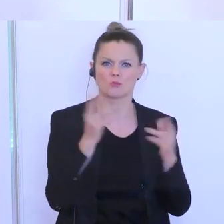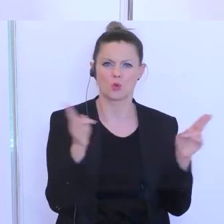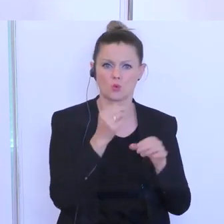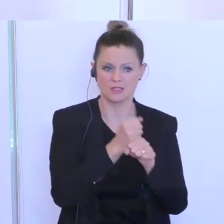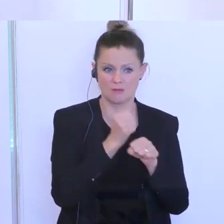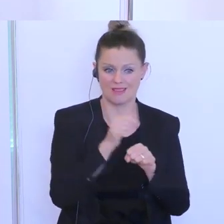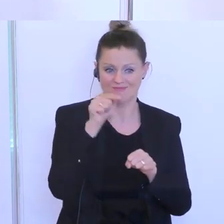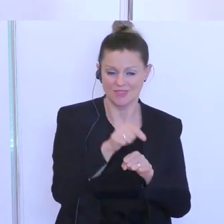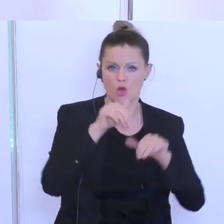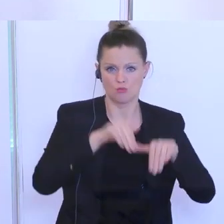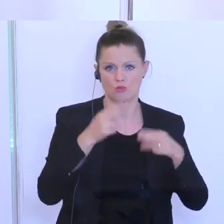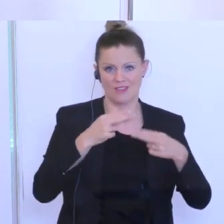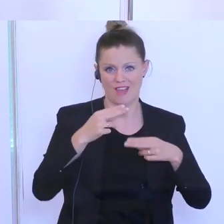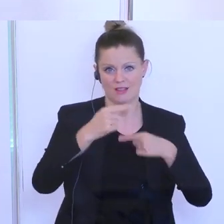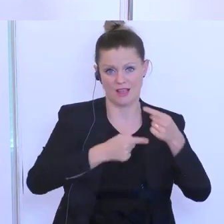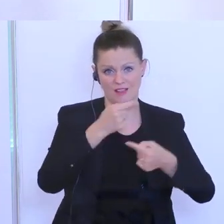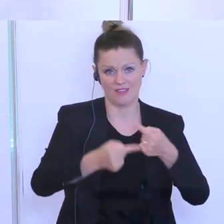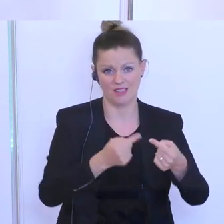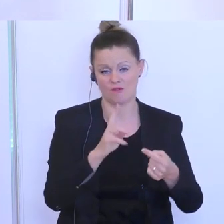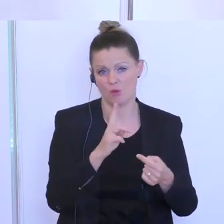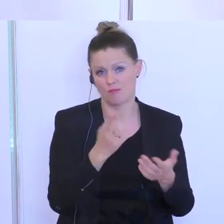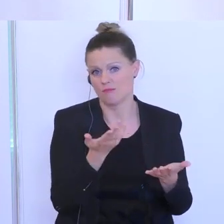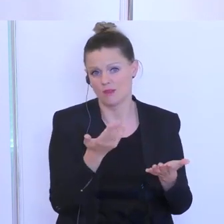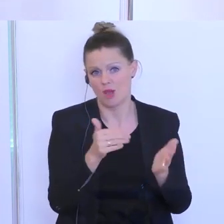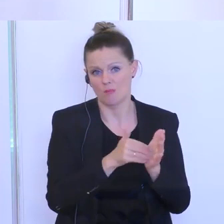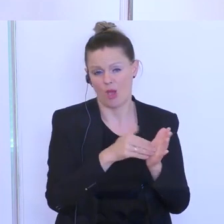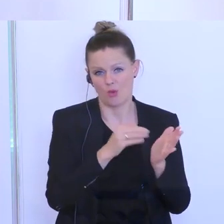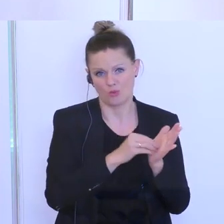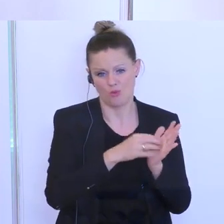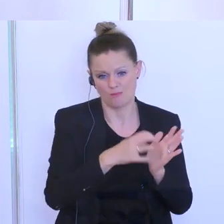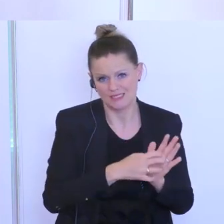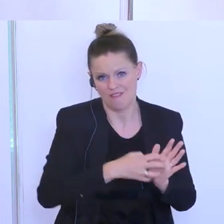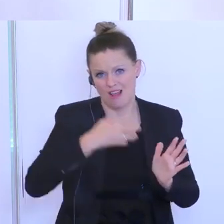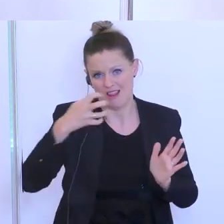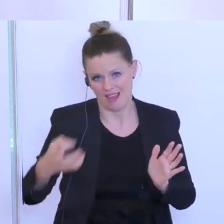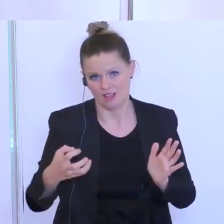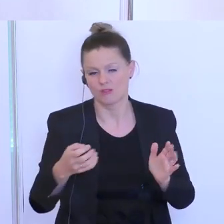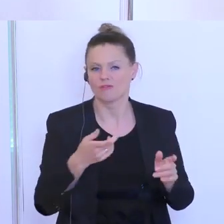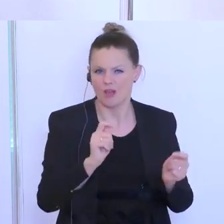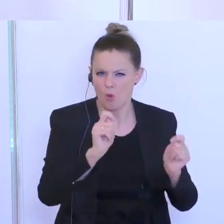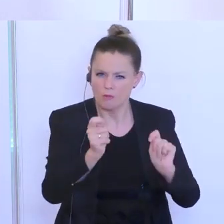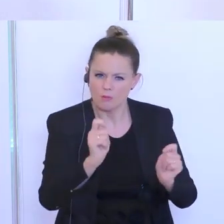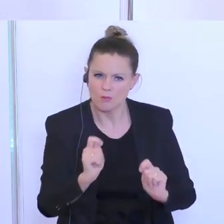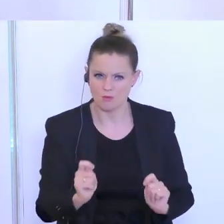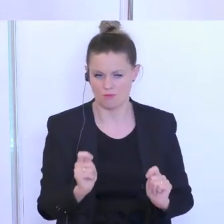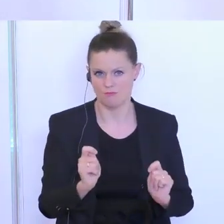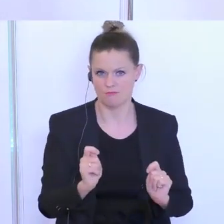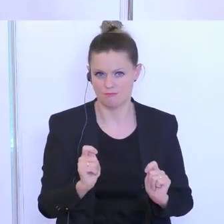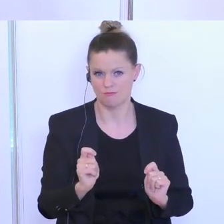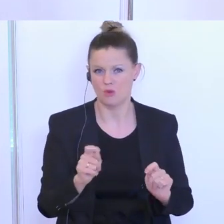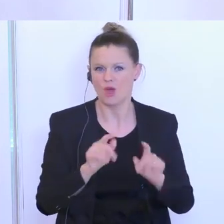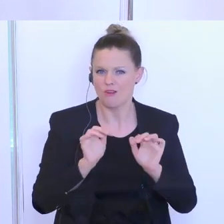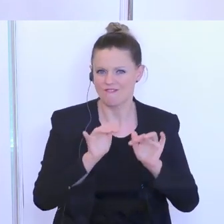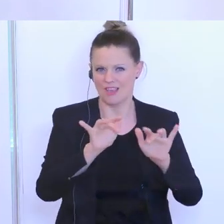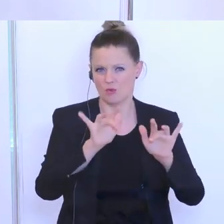weiterzuentwickeln. Die sollen ja sozusagen noch eine längere Zeit lang auch in Gestaltung und in Wirkung